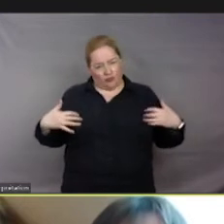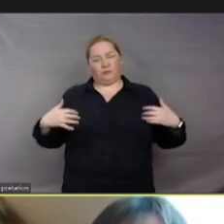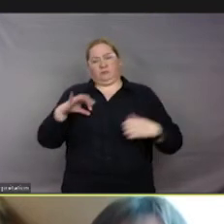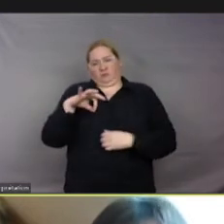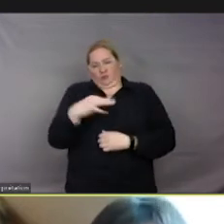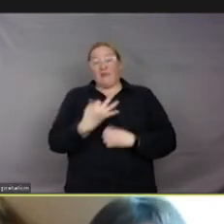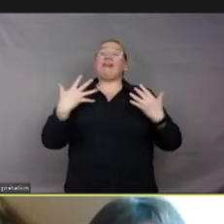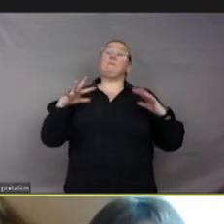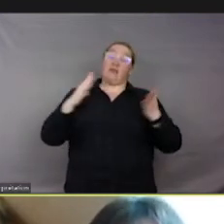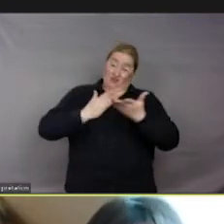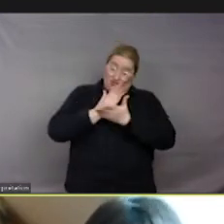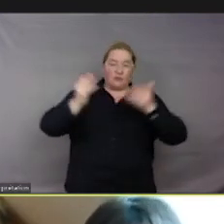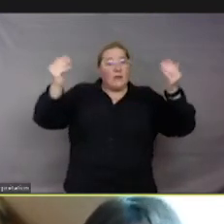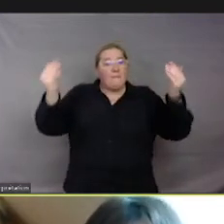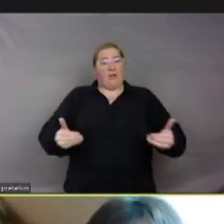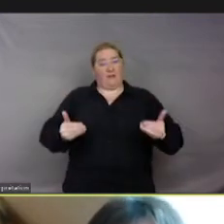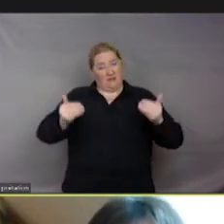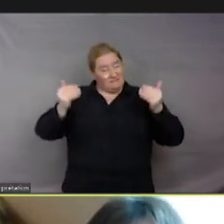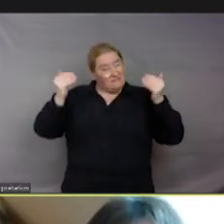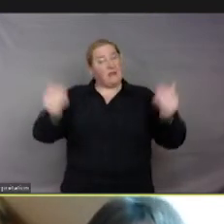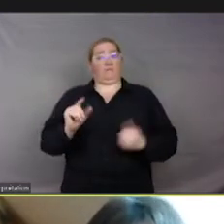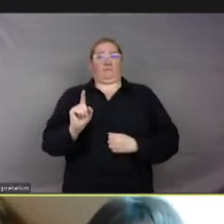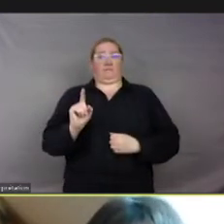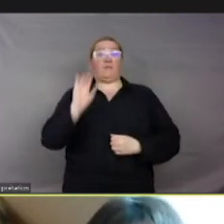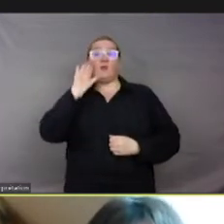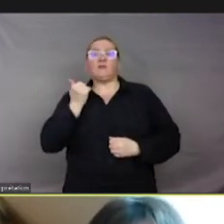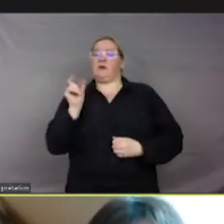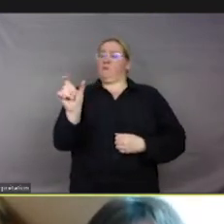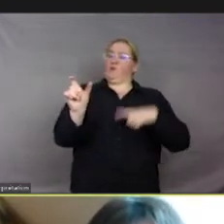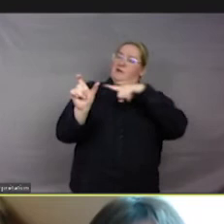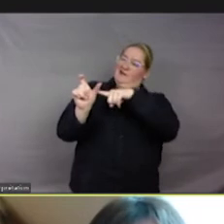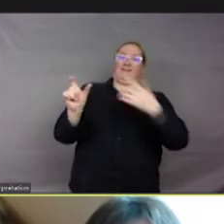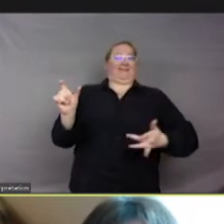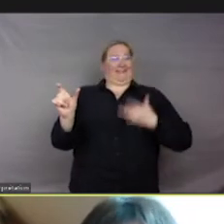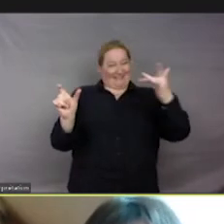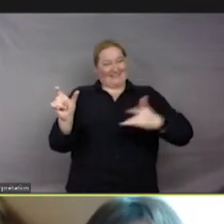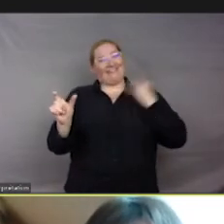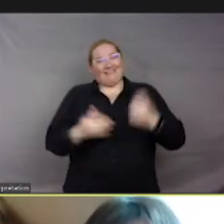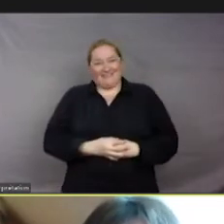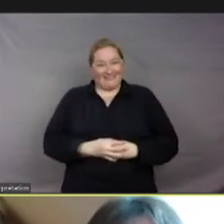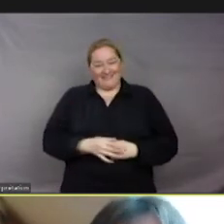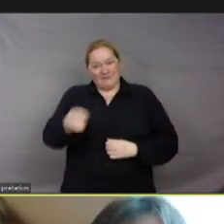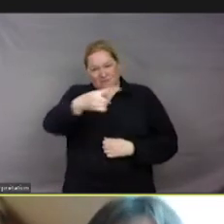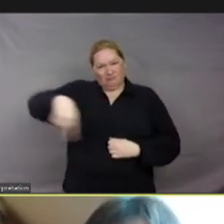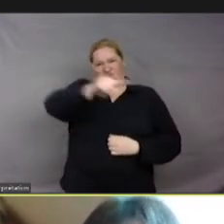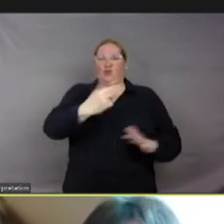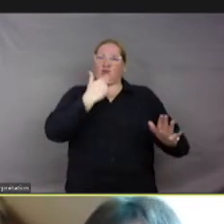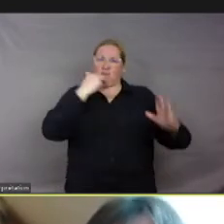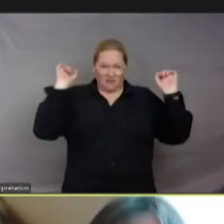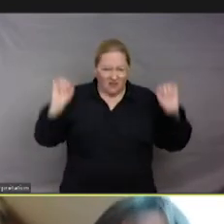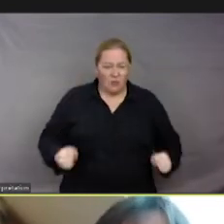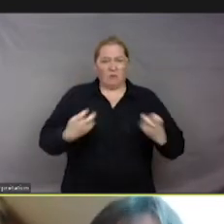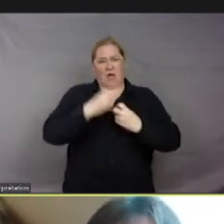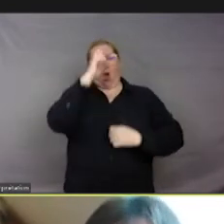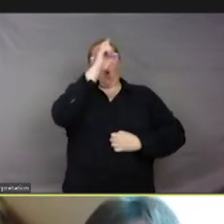avec le même sens. Et c'est là que le mot devient intéressant, parce que tout le monde peut l'utiliser, aussi bien dans le domaine